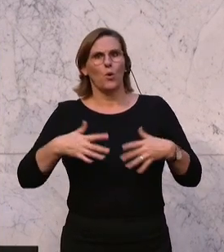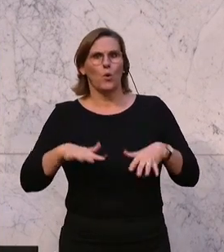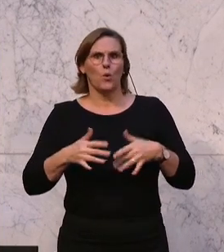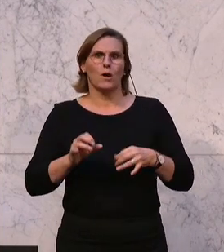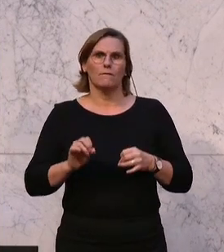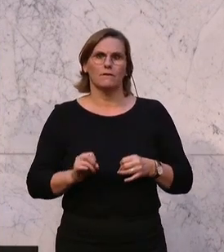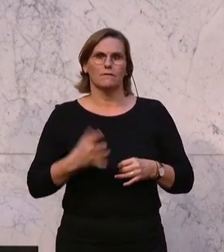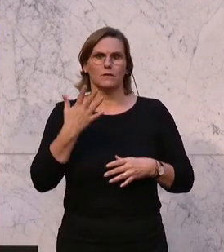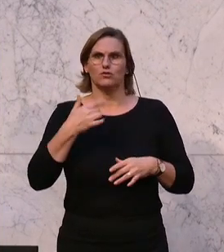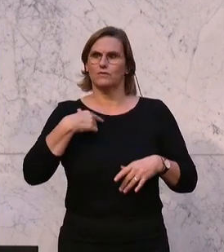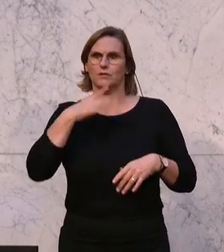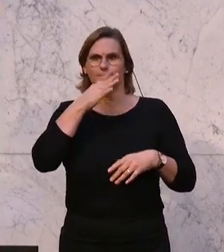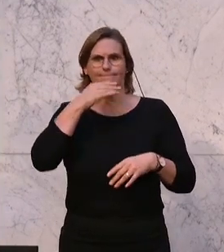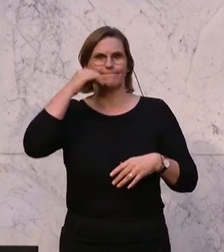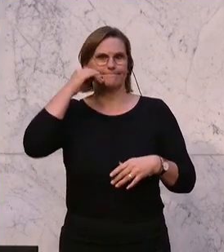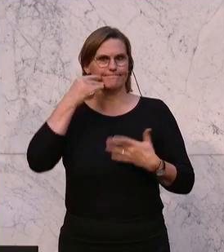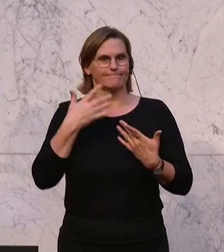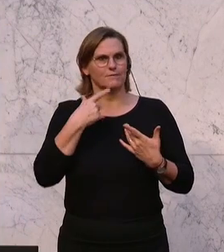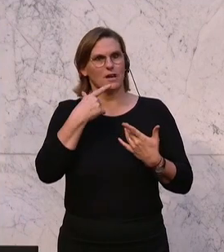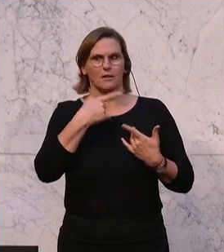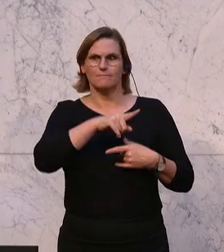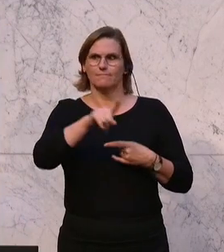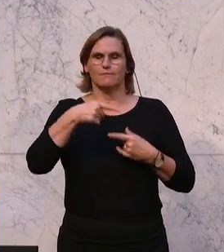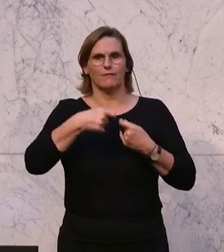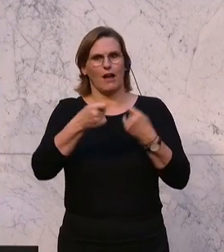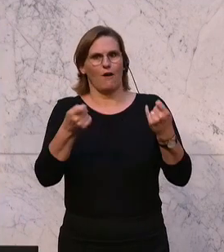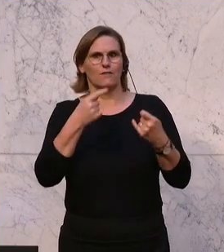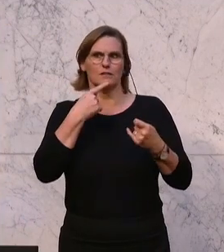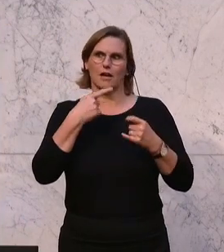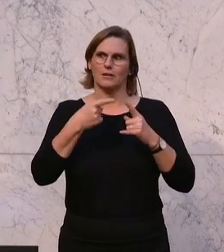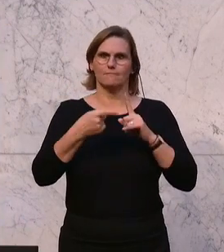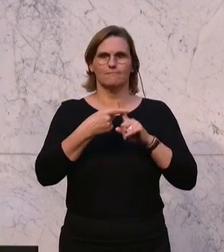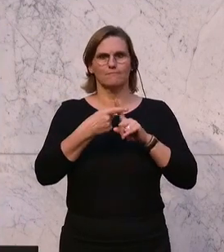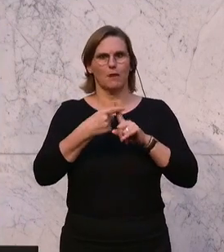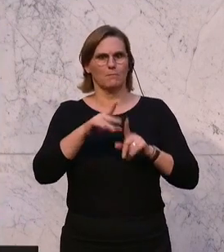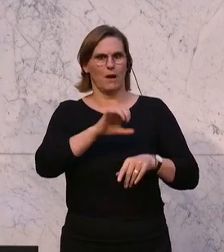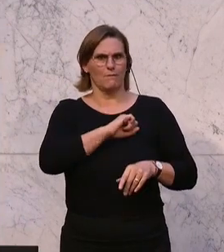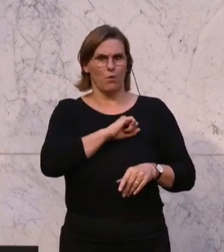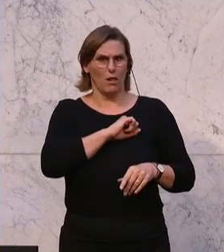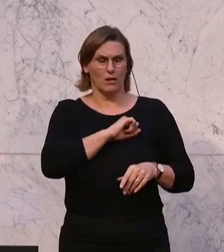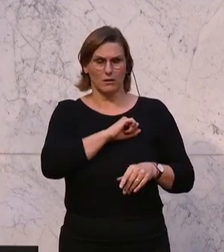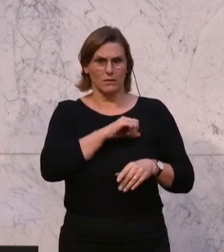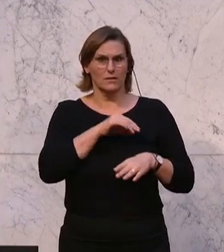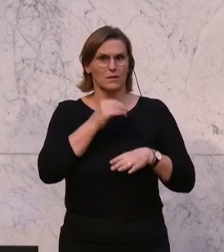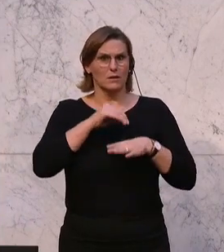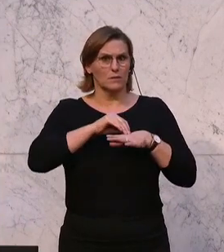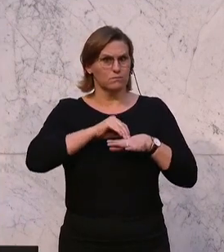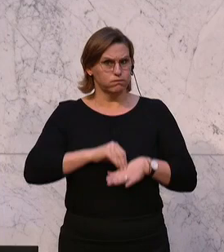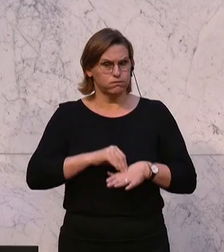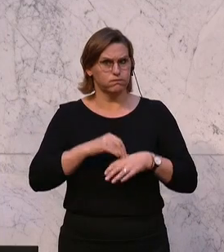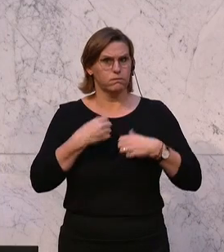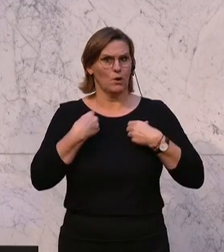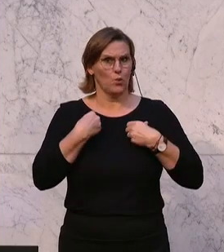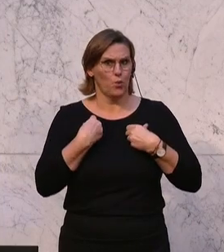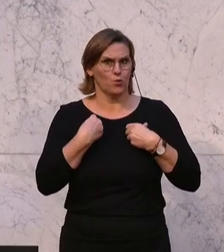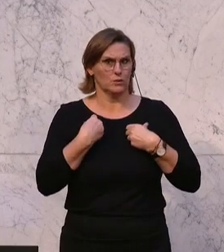Hutschpferd da draußen herumgrenzen muss und den Bürgern noch verkaufen möchte, dass das ein Erfolg ist. Das ist ein Rucksack, den Sie alleine für